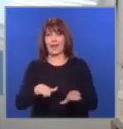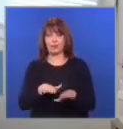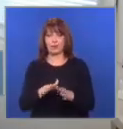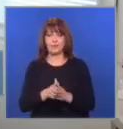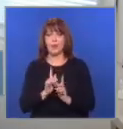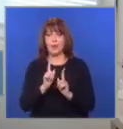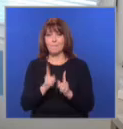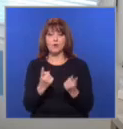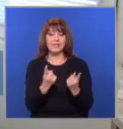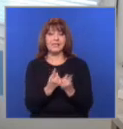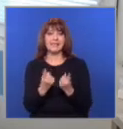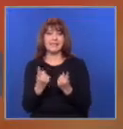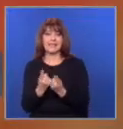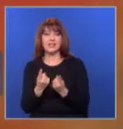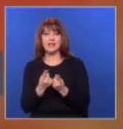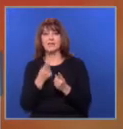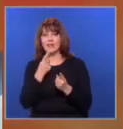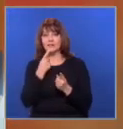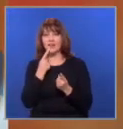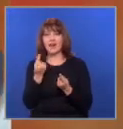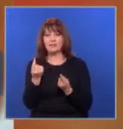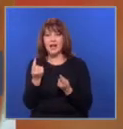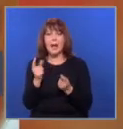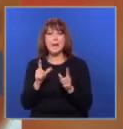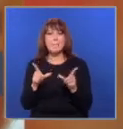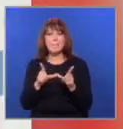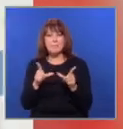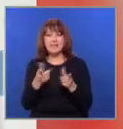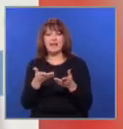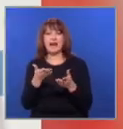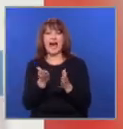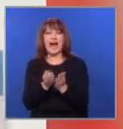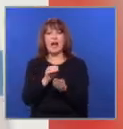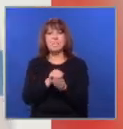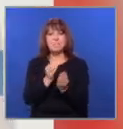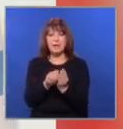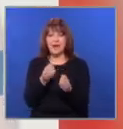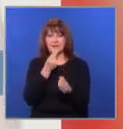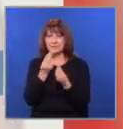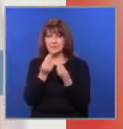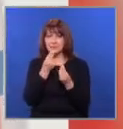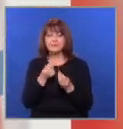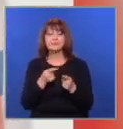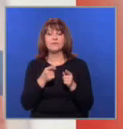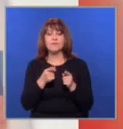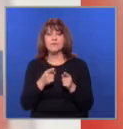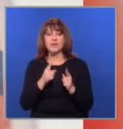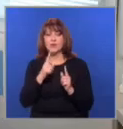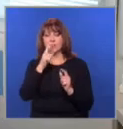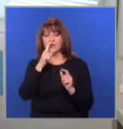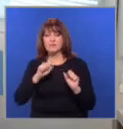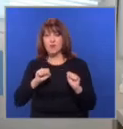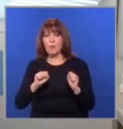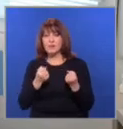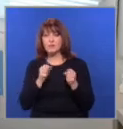Може да се срещне и в морски дарове, но е много опасна заради скоростта, с която се разпространява